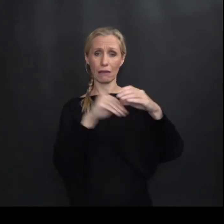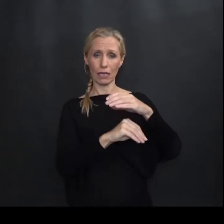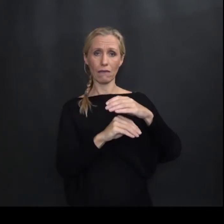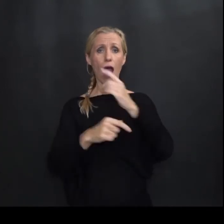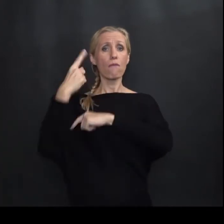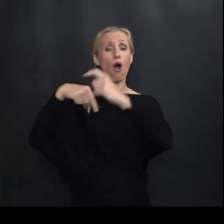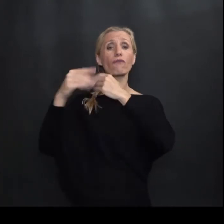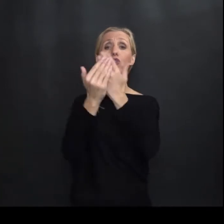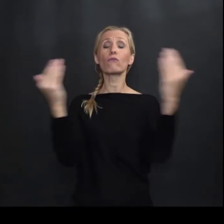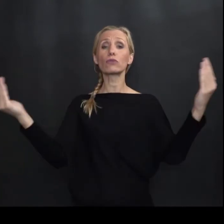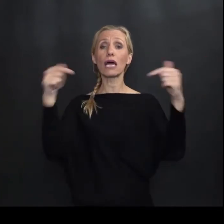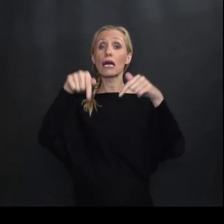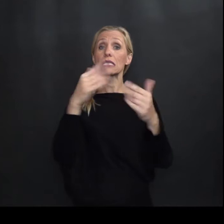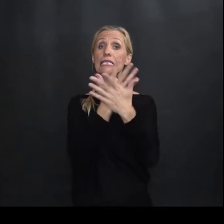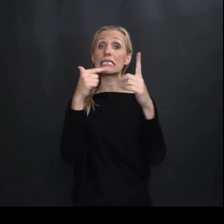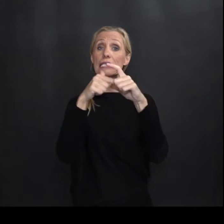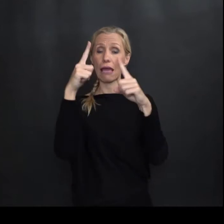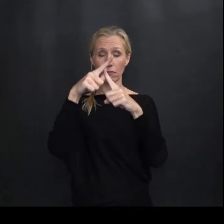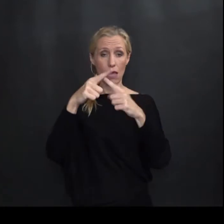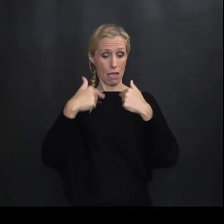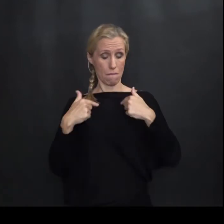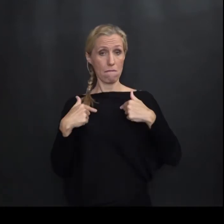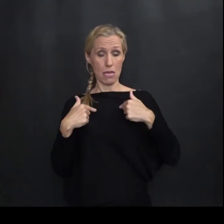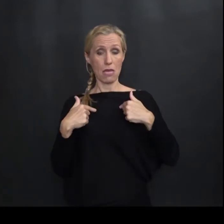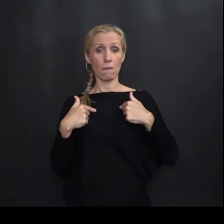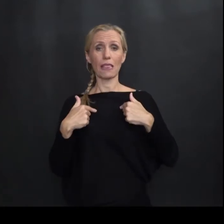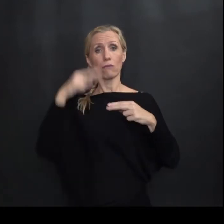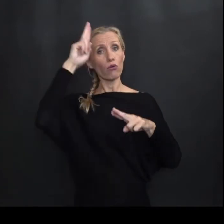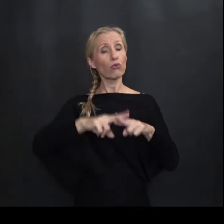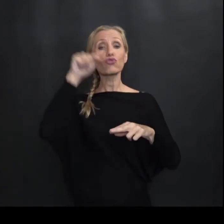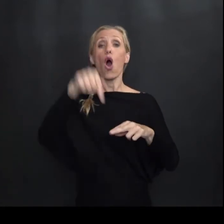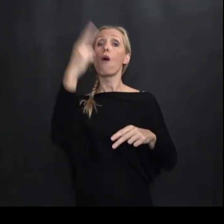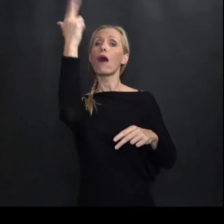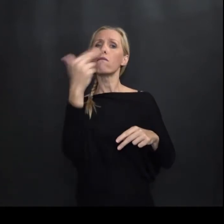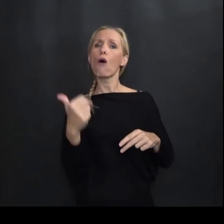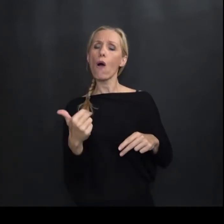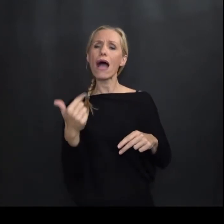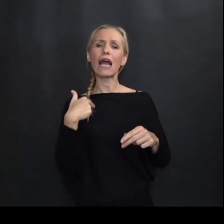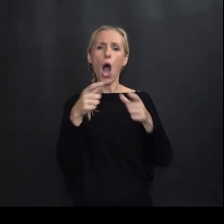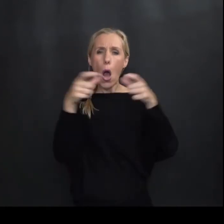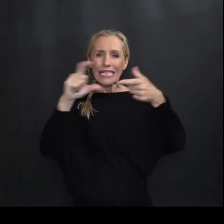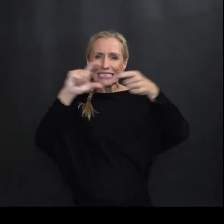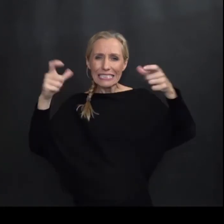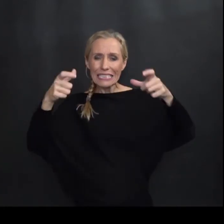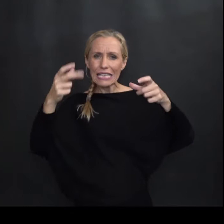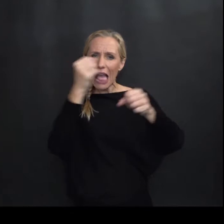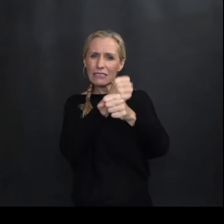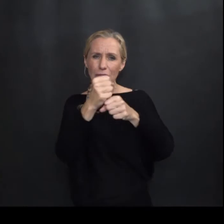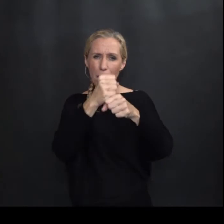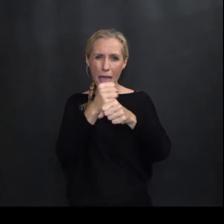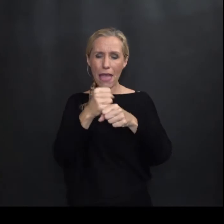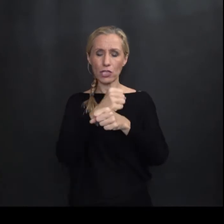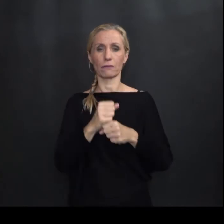muzeja Nas i Zeta Došli do toga Da bi to bila Približno ova Neka vrsa Evo Ciglasto